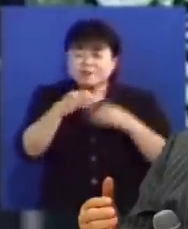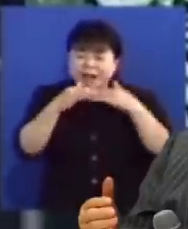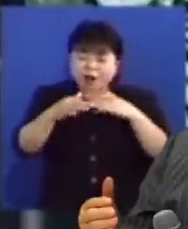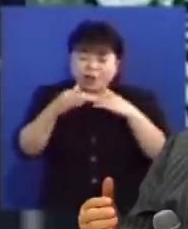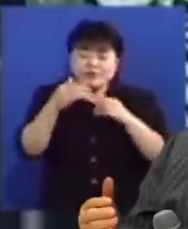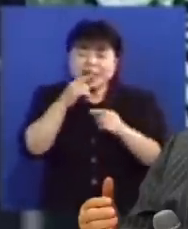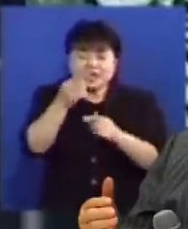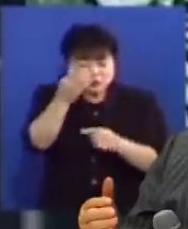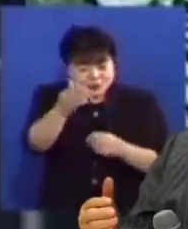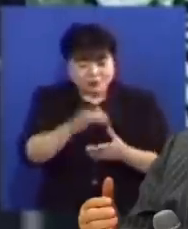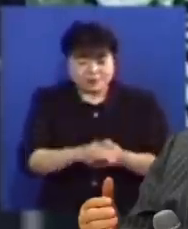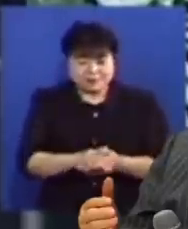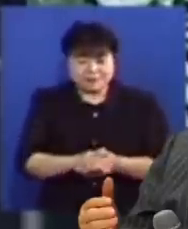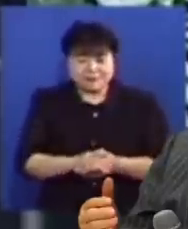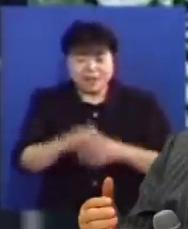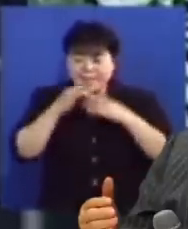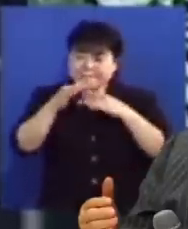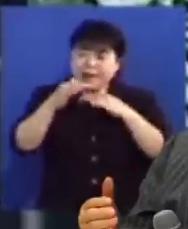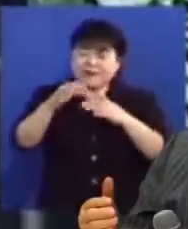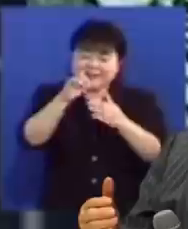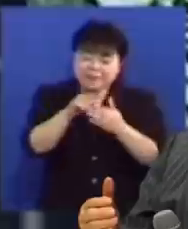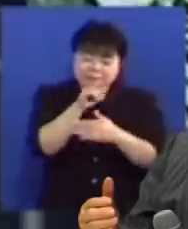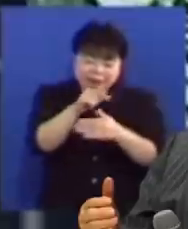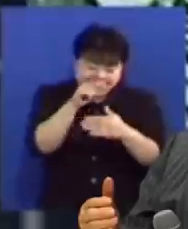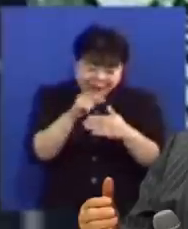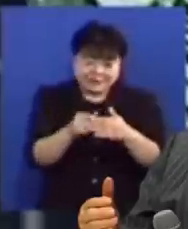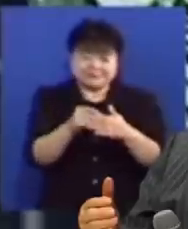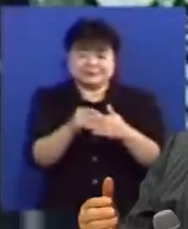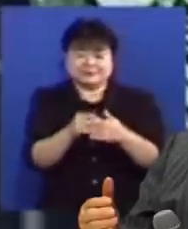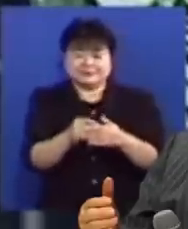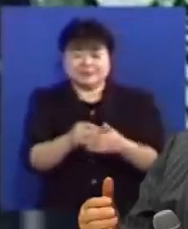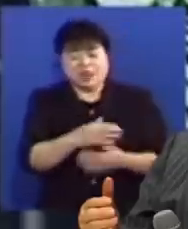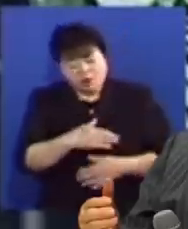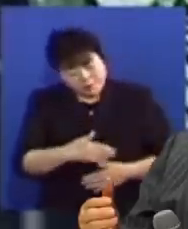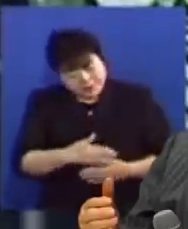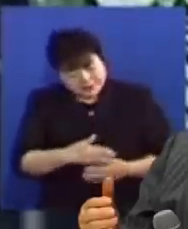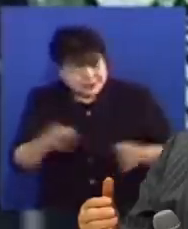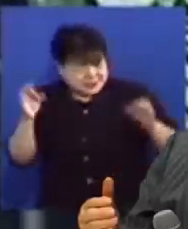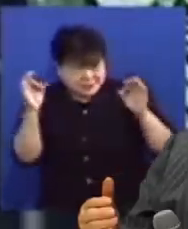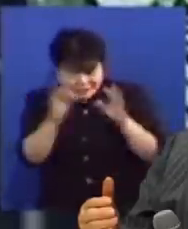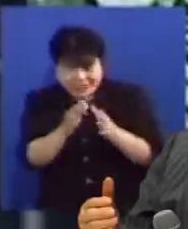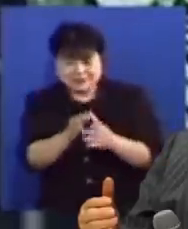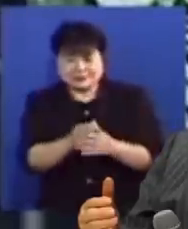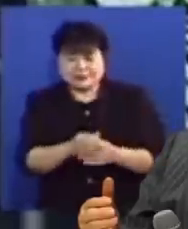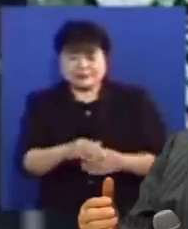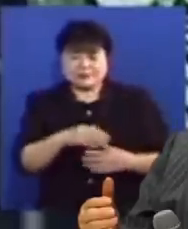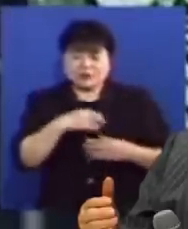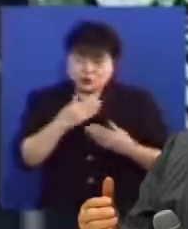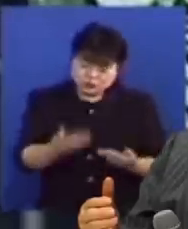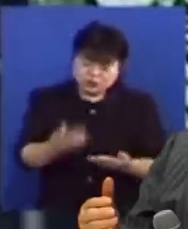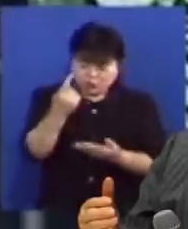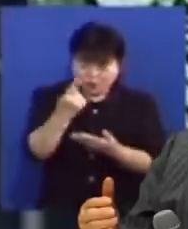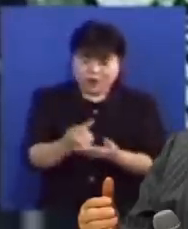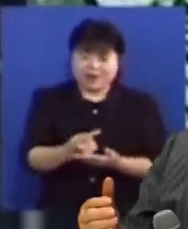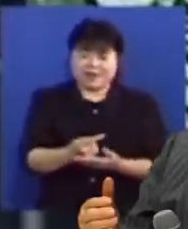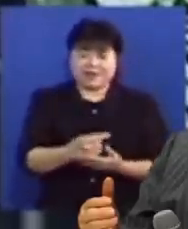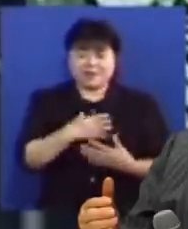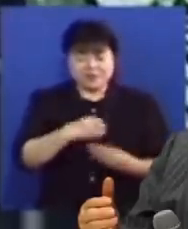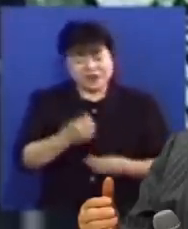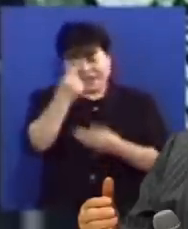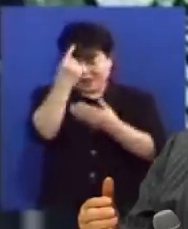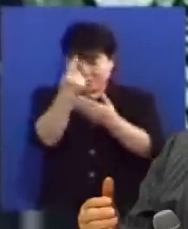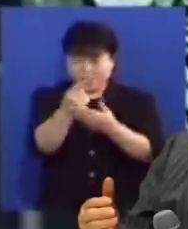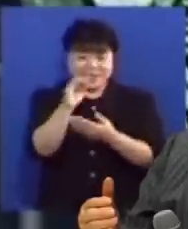그러므로 방언을 하면 마음속에 곤비한 마음이 사라지고 휴식이 다가오고 안식이 다가오는